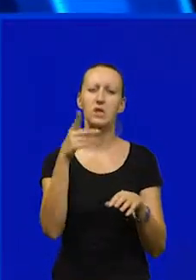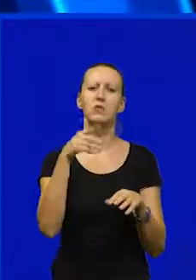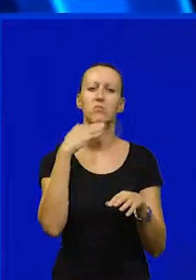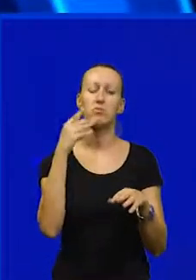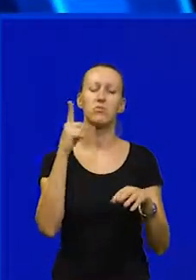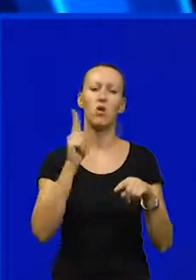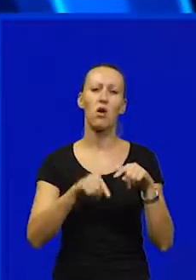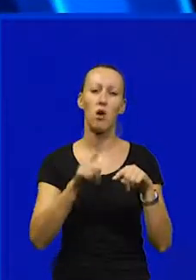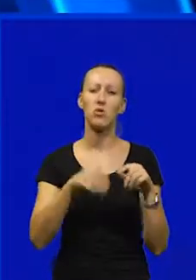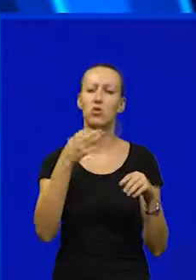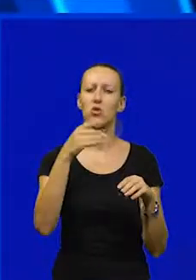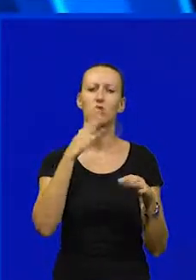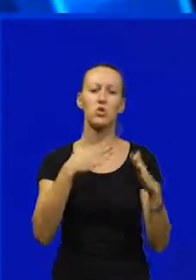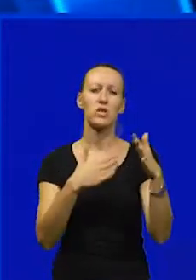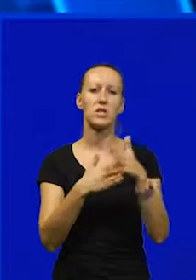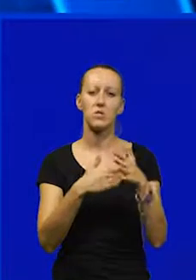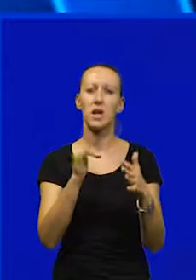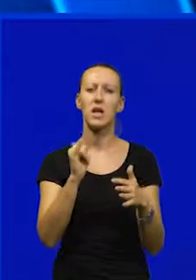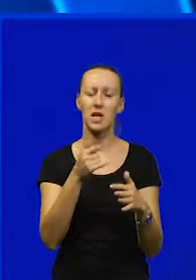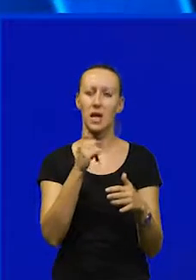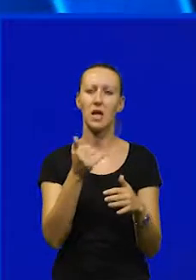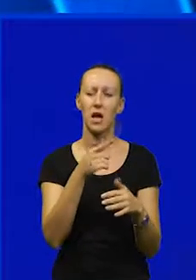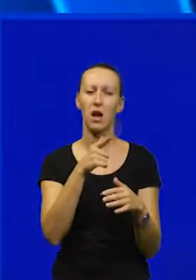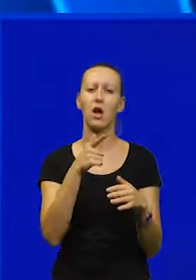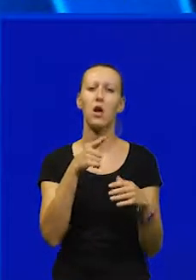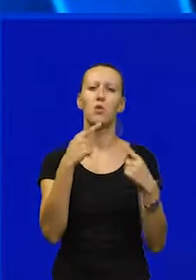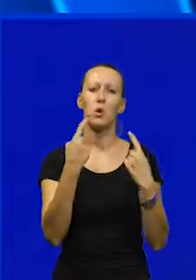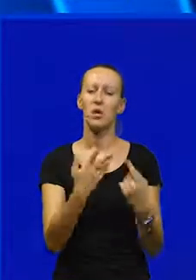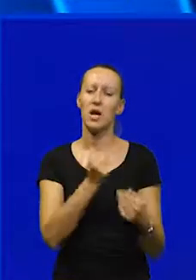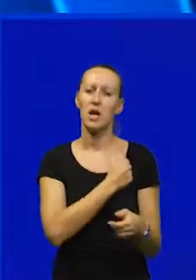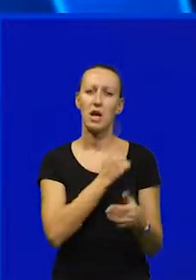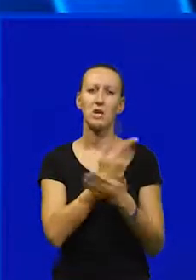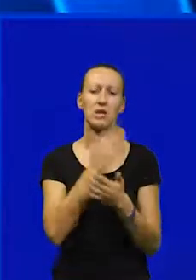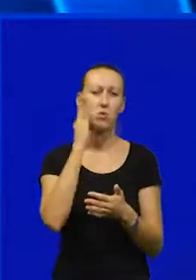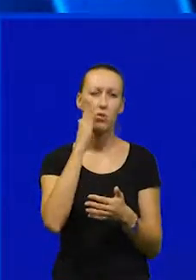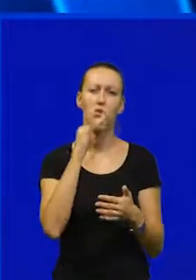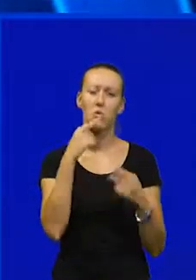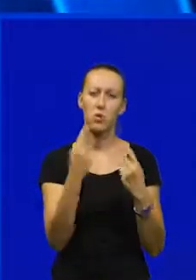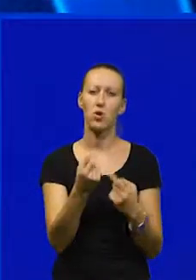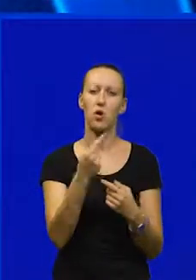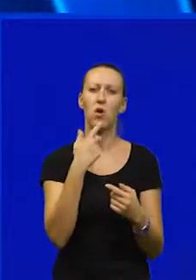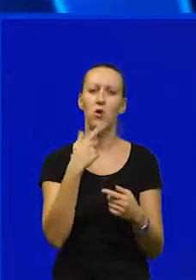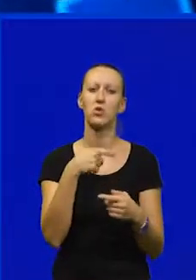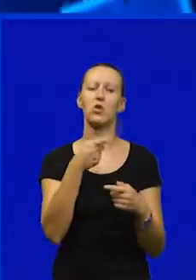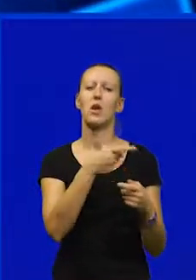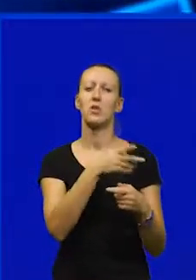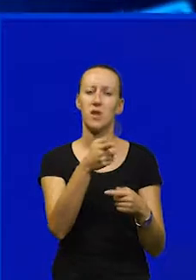odlazak jedino što im može zaustaviti jeste da postoje neka garancija za budućnost da postoje novci koji će se prebrojiti taj period